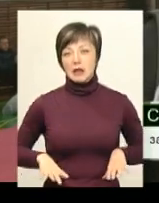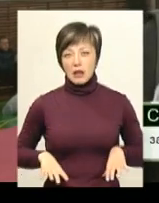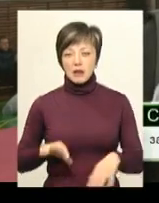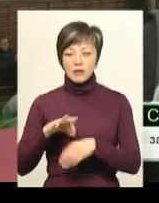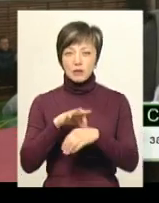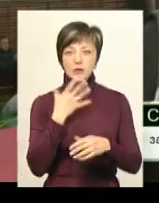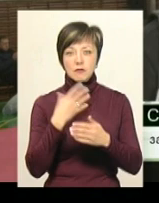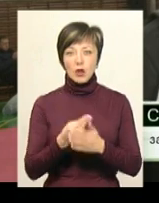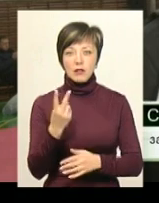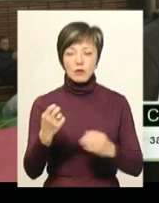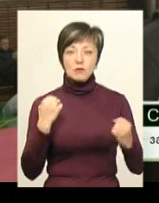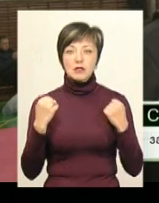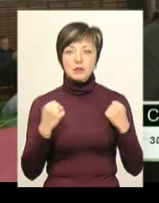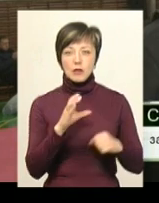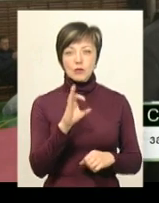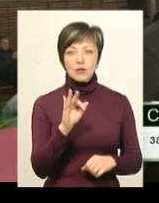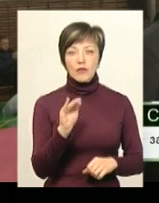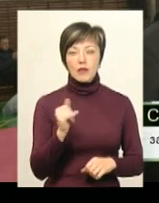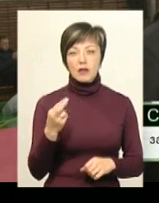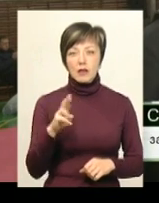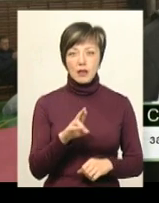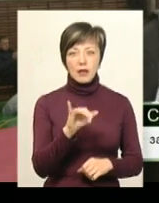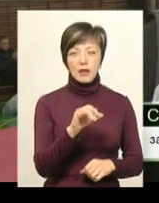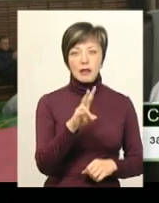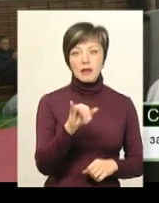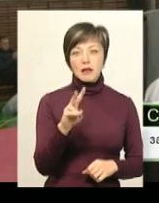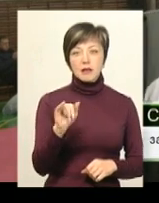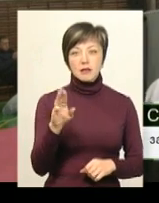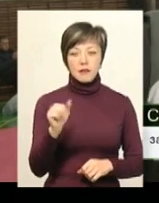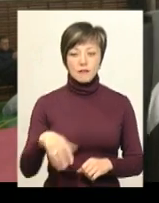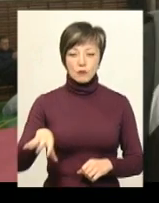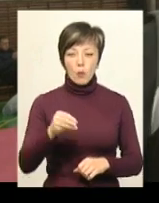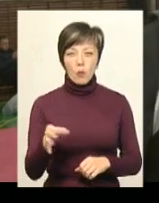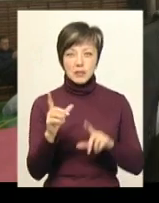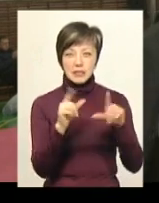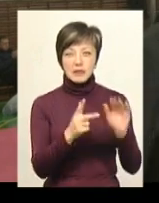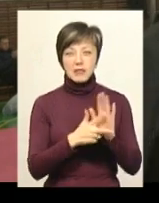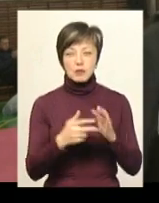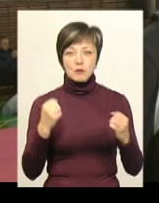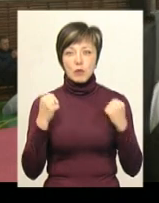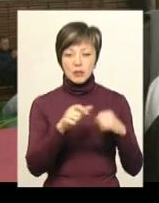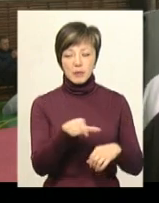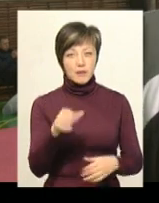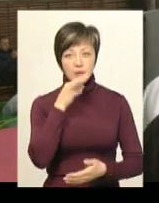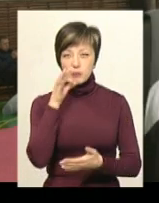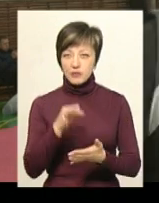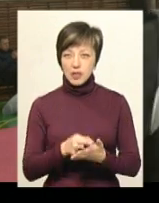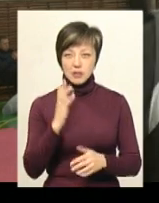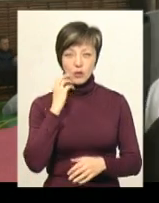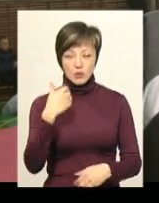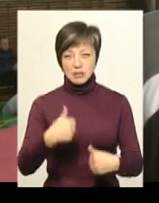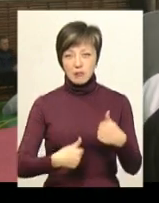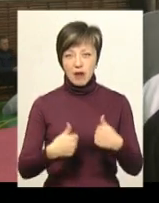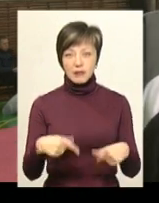своїх двох спортсменів – Софію Сікорську і Вірчука Нікіту. Всього з області їде вісім спортсменів. Дуже відповідальні, серйозні